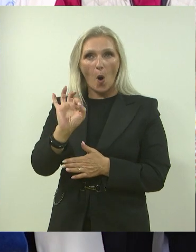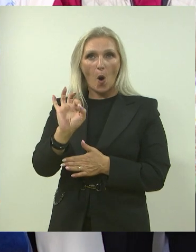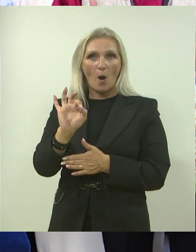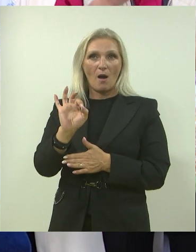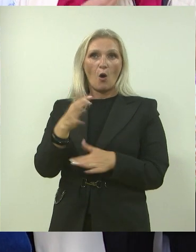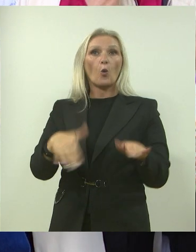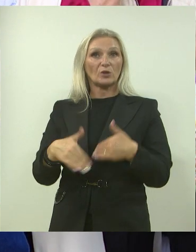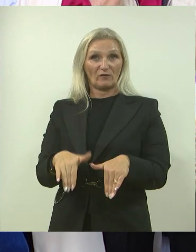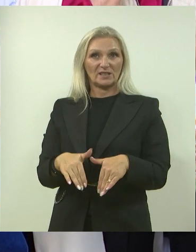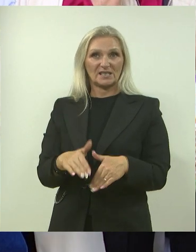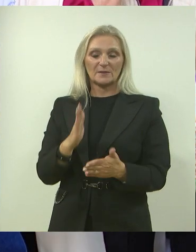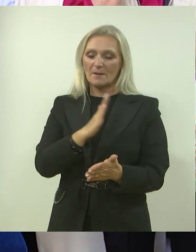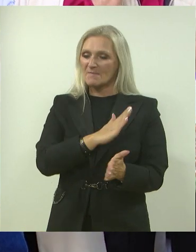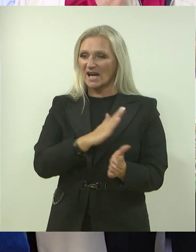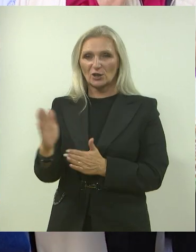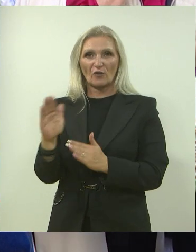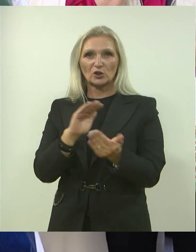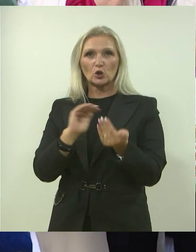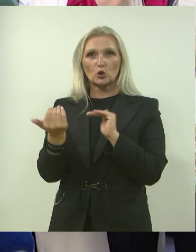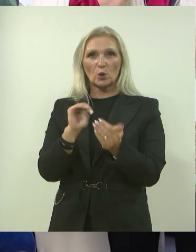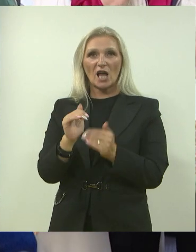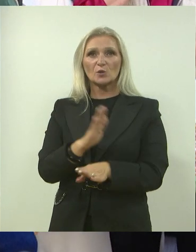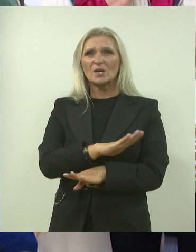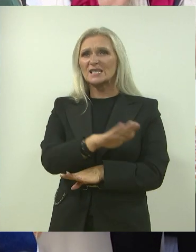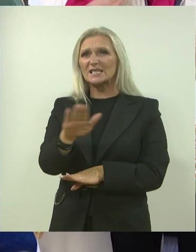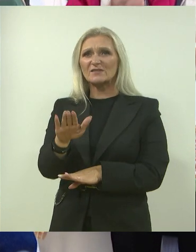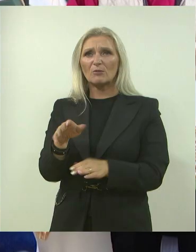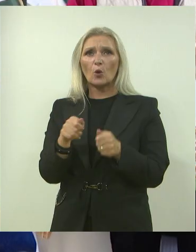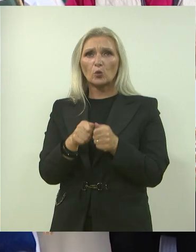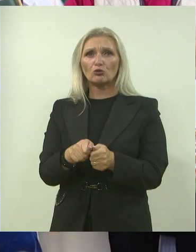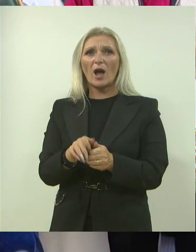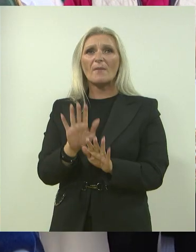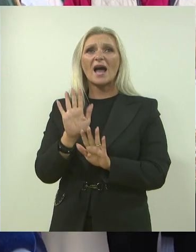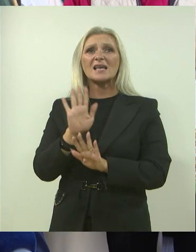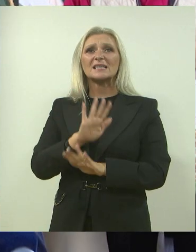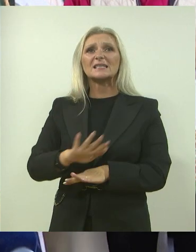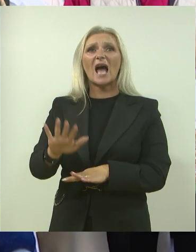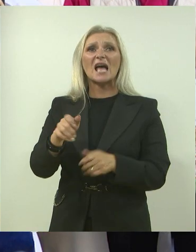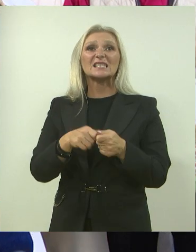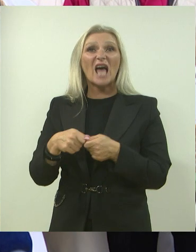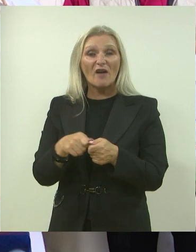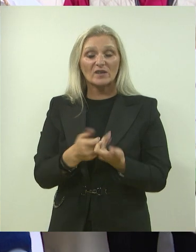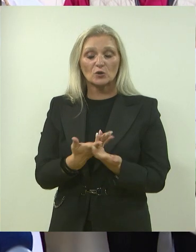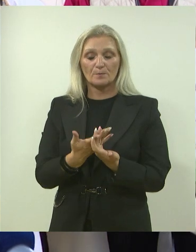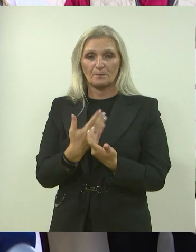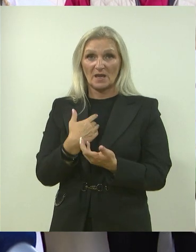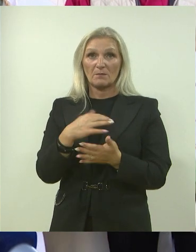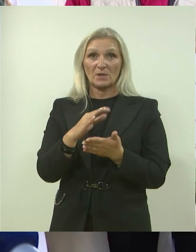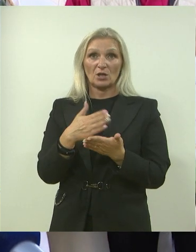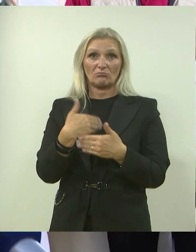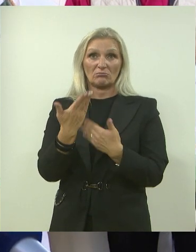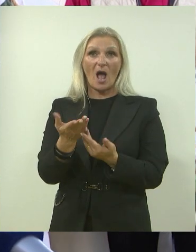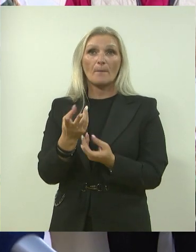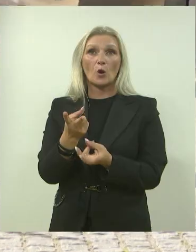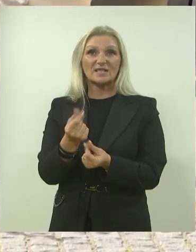Hrdovito surađujemo sa svim njihovim udrugama, sa Savezom. U proračunu izdvajamo određena sredstva, ali